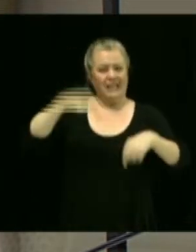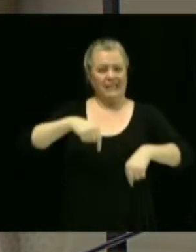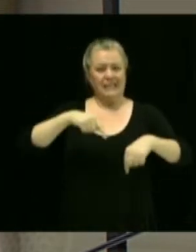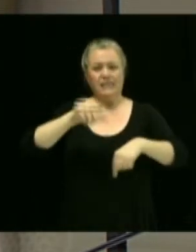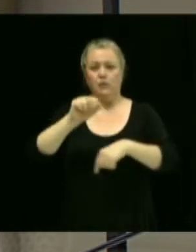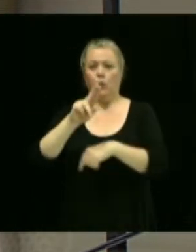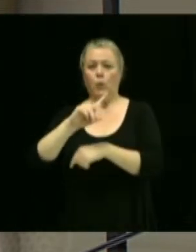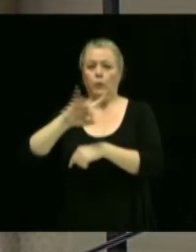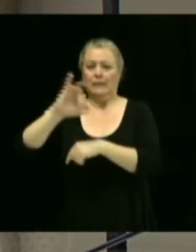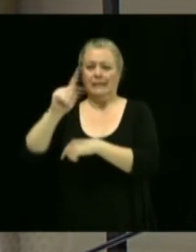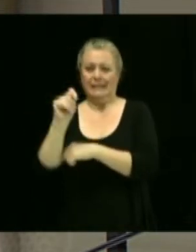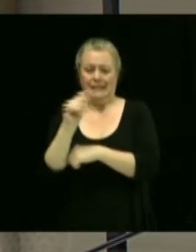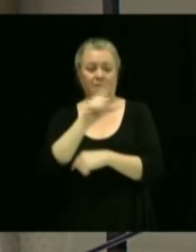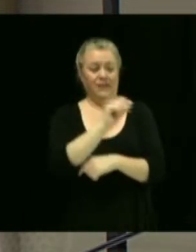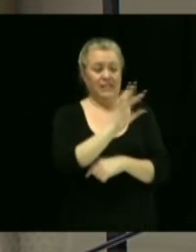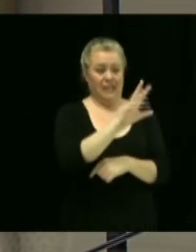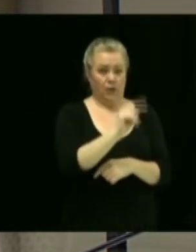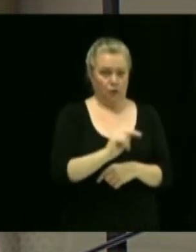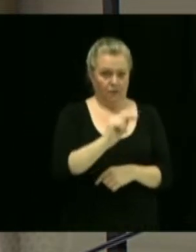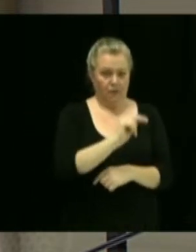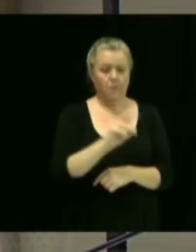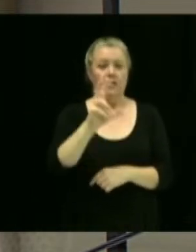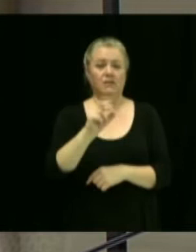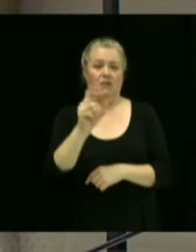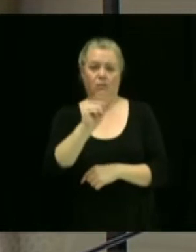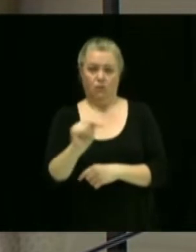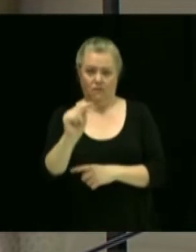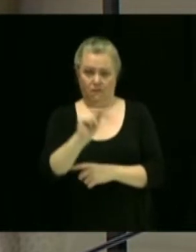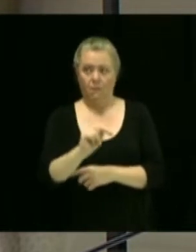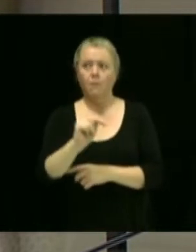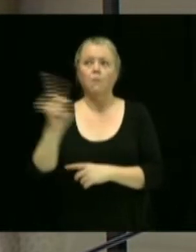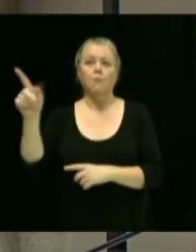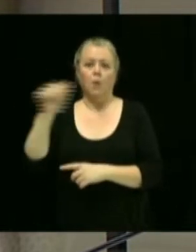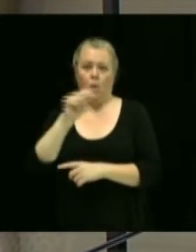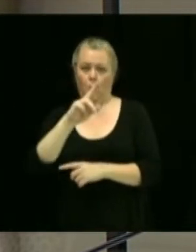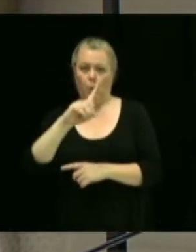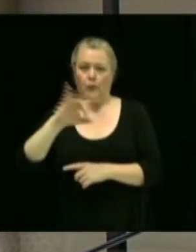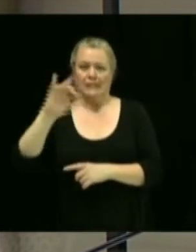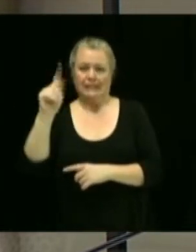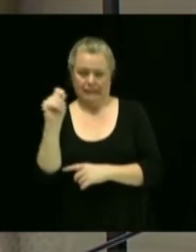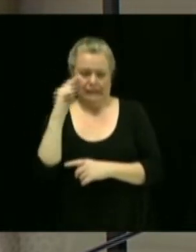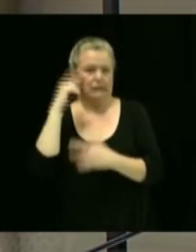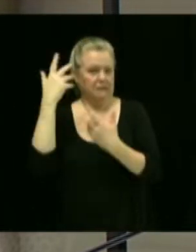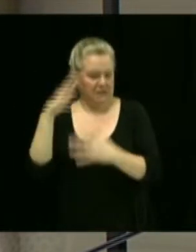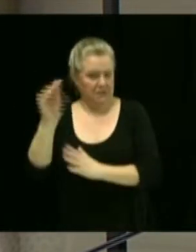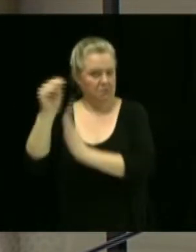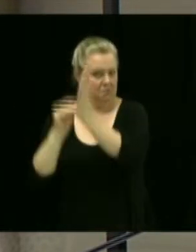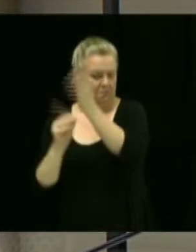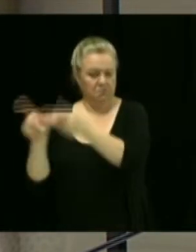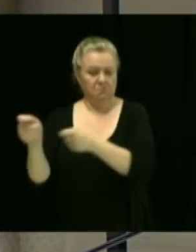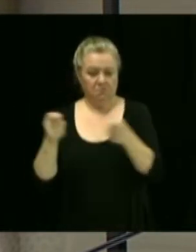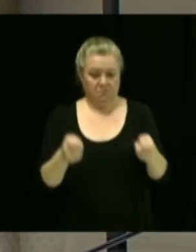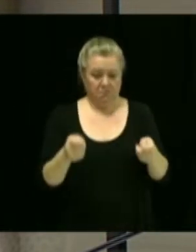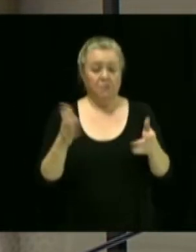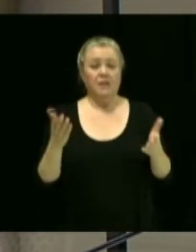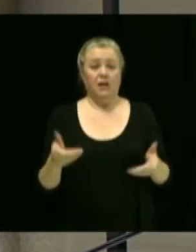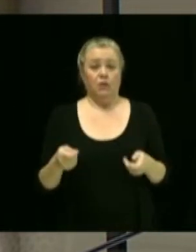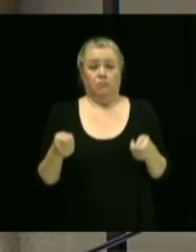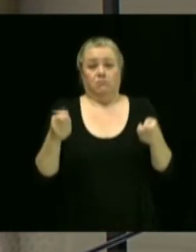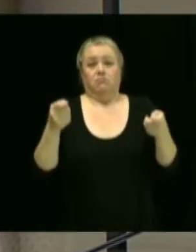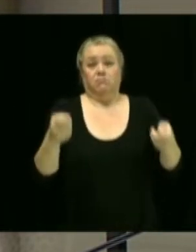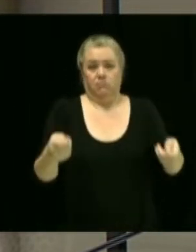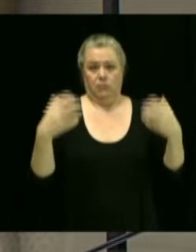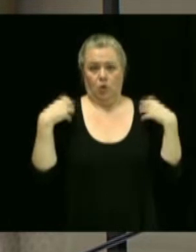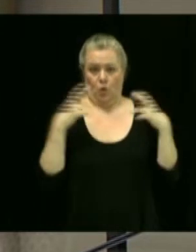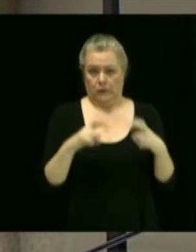et le 30 novembre, et nous devons les déposer devant le Conseil. La Ville de Viterville, dans ce cas-ci, n'a aucune recommandation qui s'adresse à elle, étant donné que nous